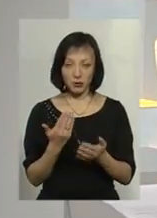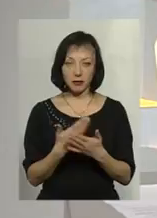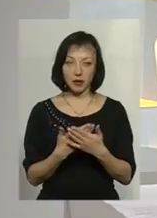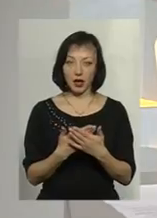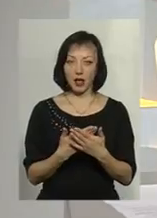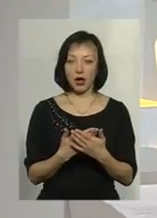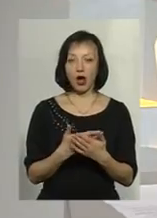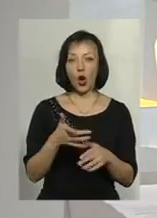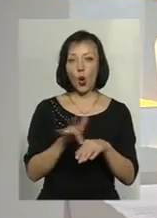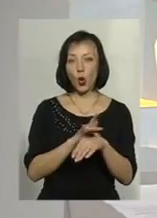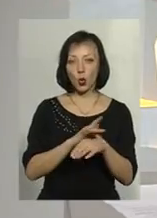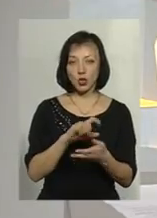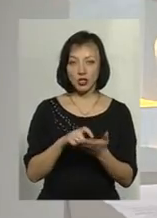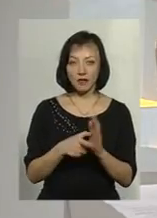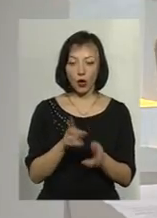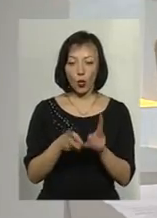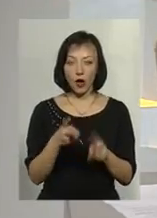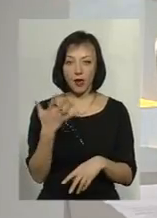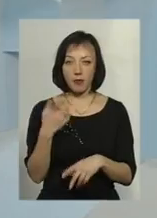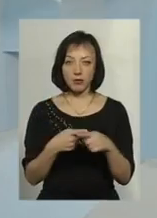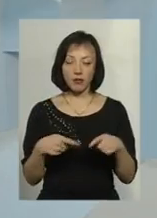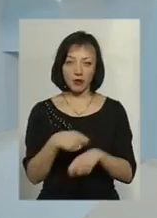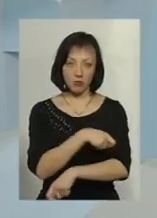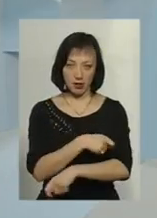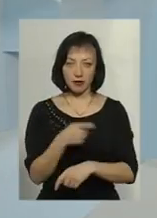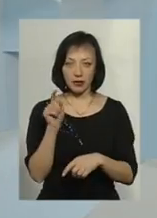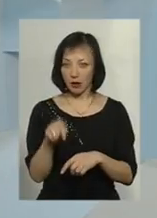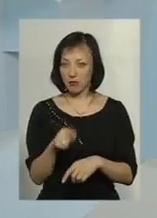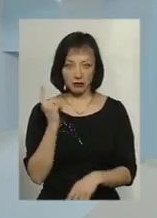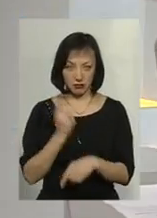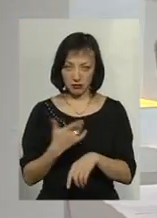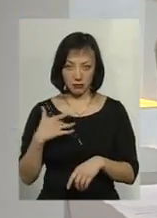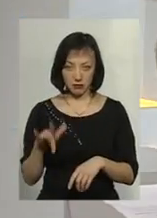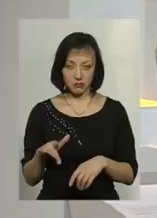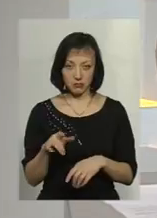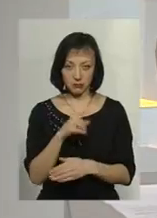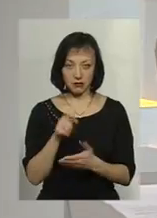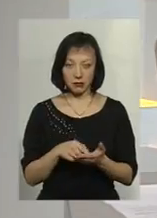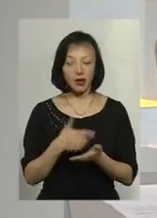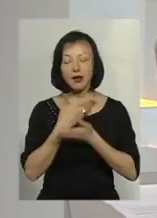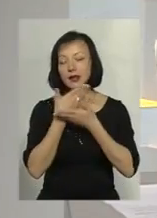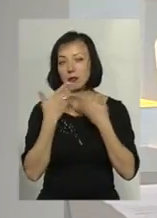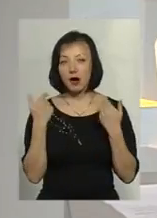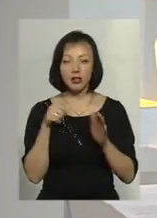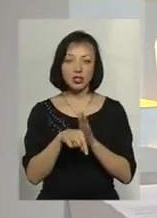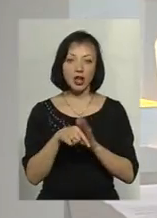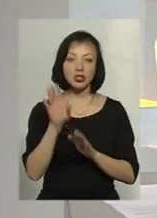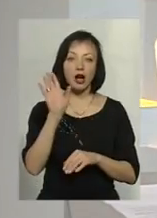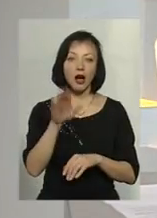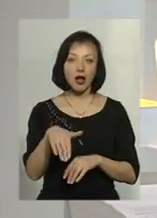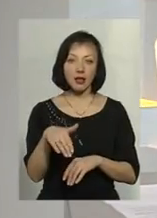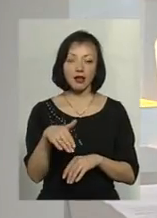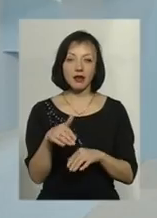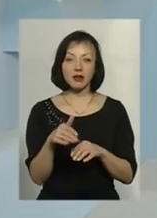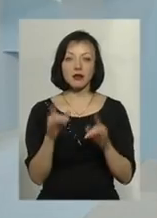наприклад, якщо це хрущівка, в якій кухні 5,5 квадратів? Тобто там категорично заборонено? Немає значення, да хай буде навіть